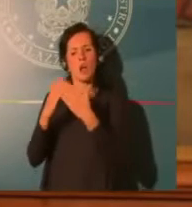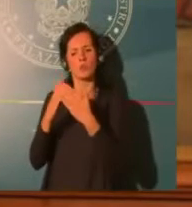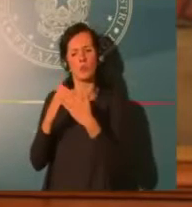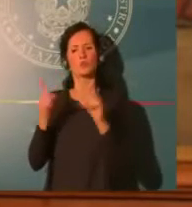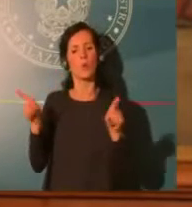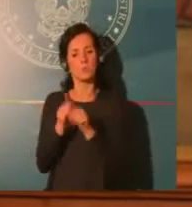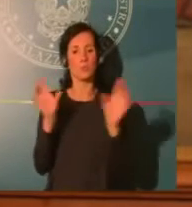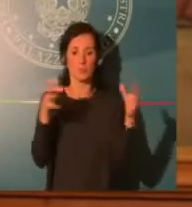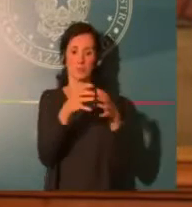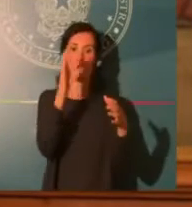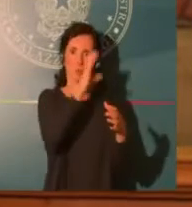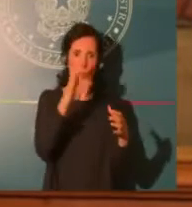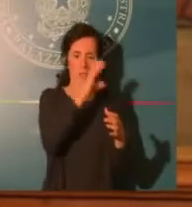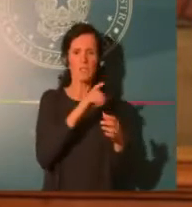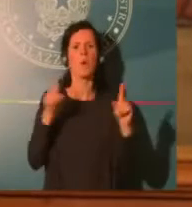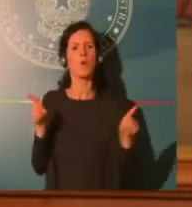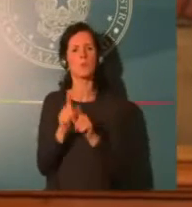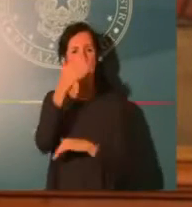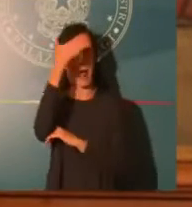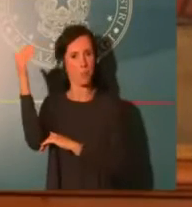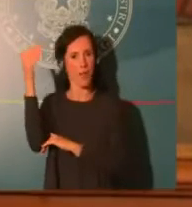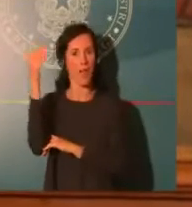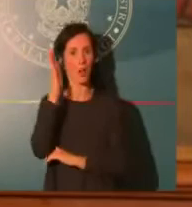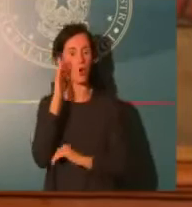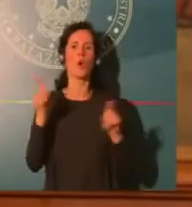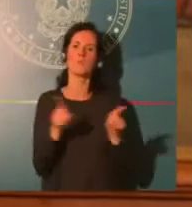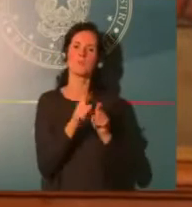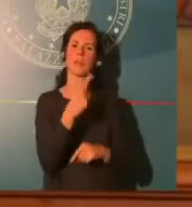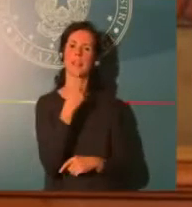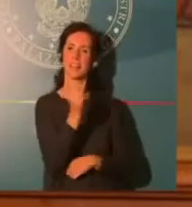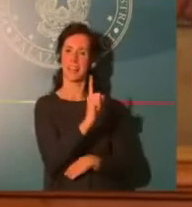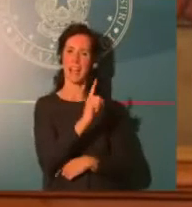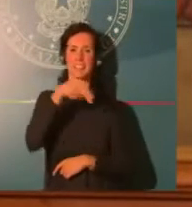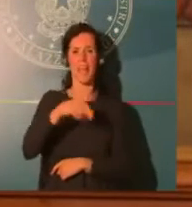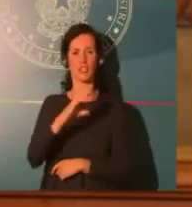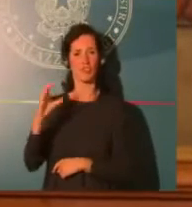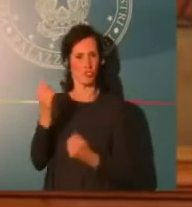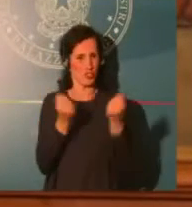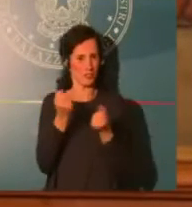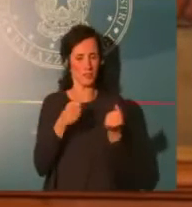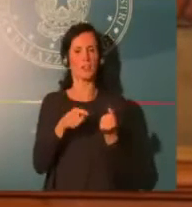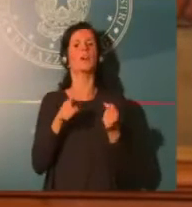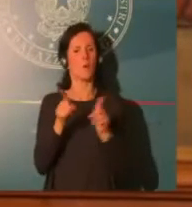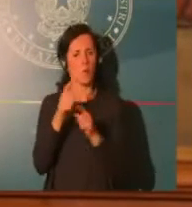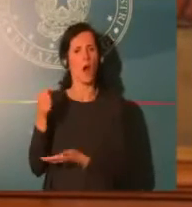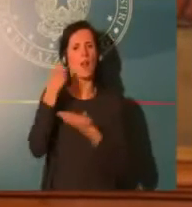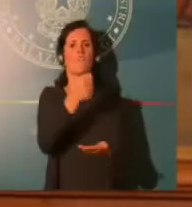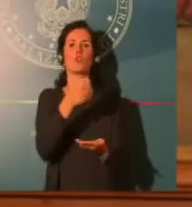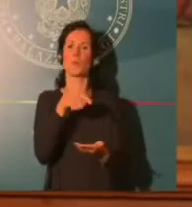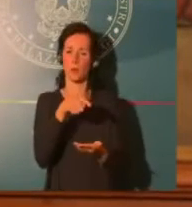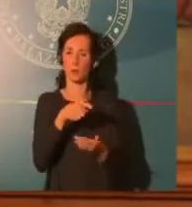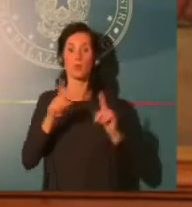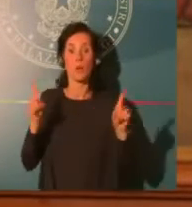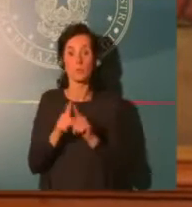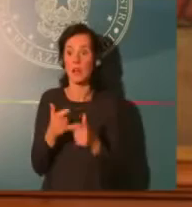poi si rafforza il fondo emergenze cinema e spettacolo, il fondo emergenze agenzie di viaggio, tour operator e guide turistiche, il fondo d